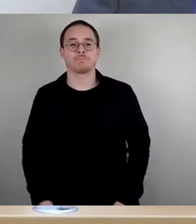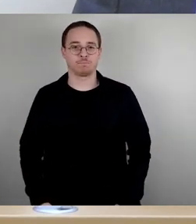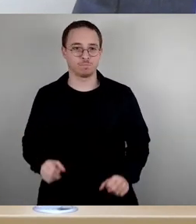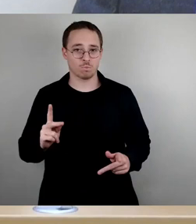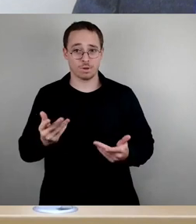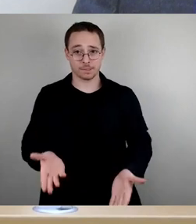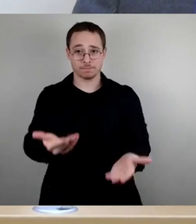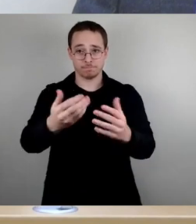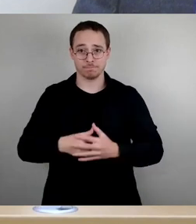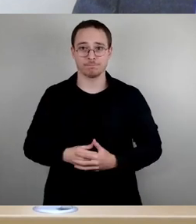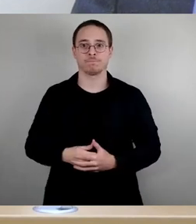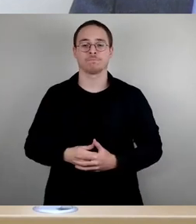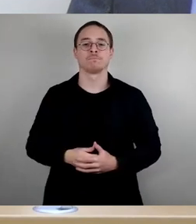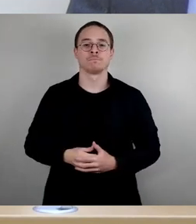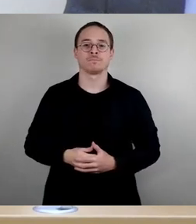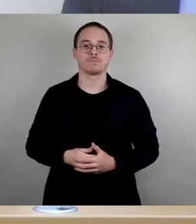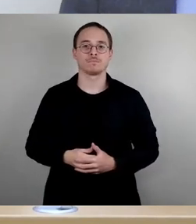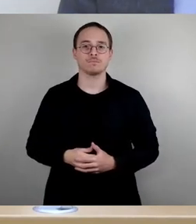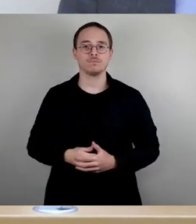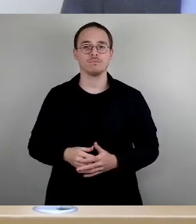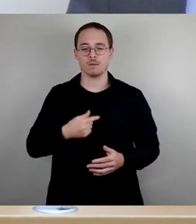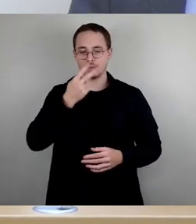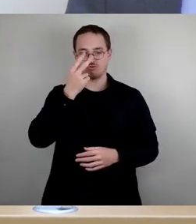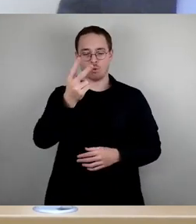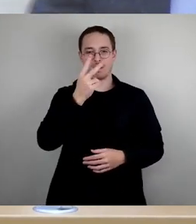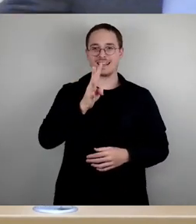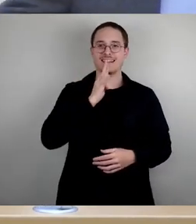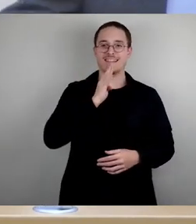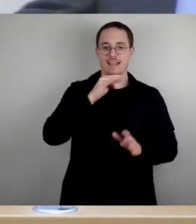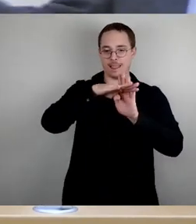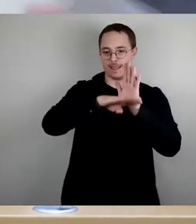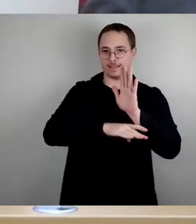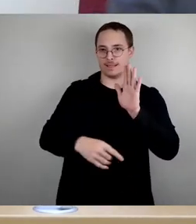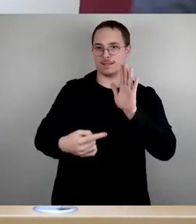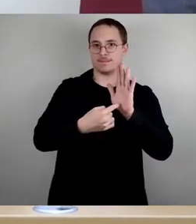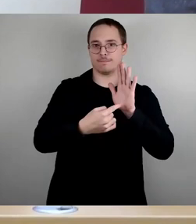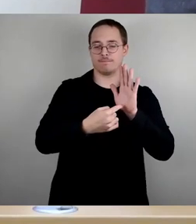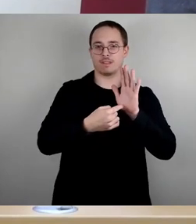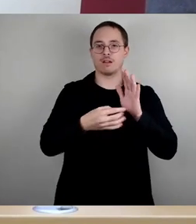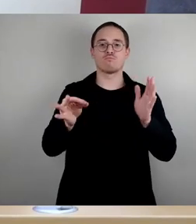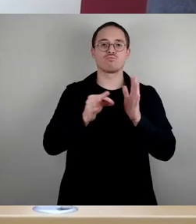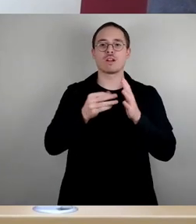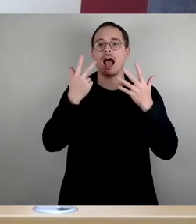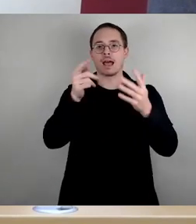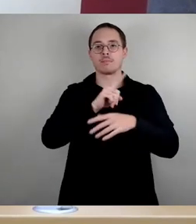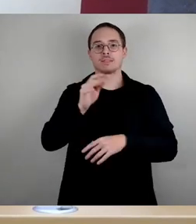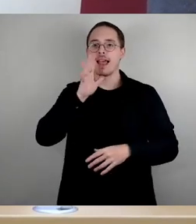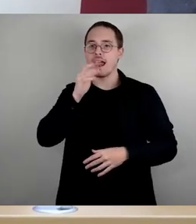Mit Blick auf die Rednerliste sind die Tagesordnungspunkte 8 bis 11 jeweils ohne Redner gemeldet. Vielleicht können wir die jetzt in der